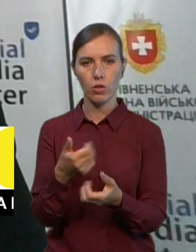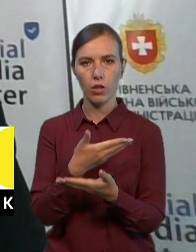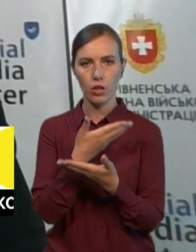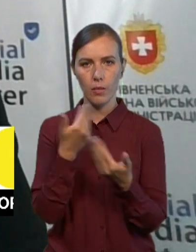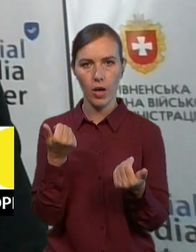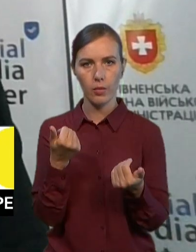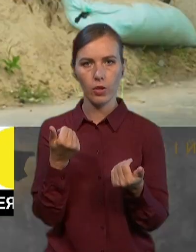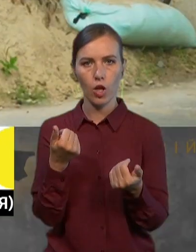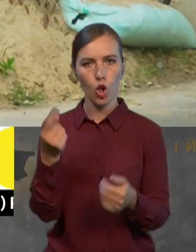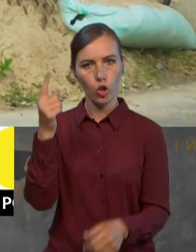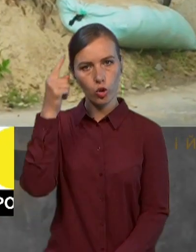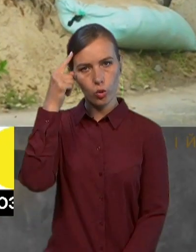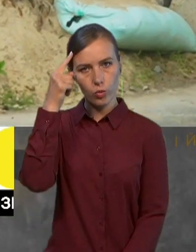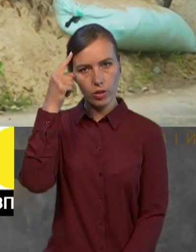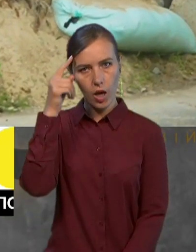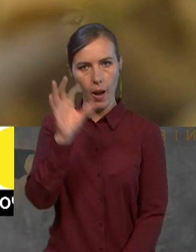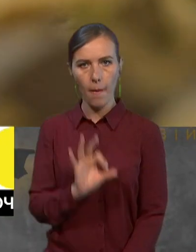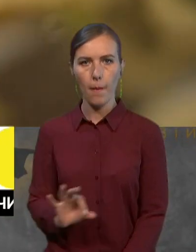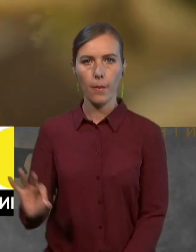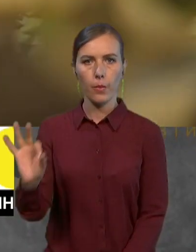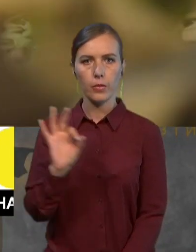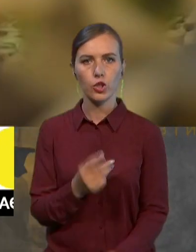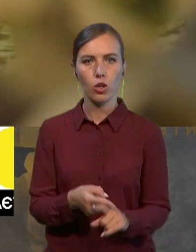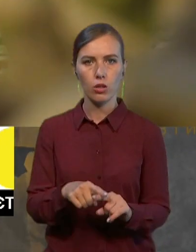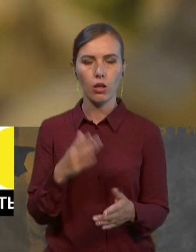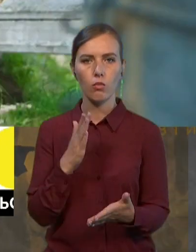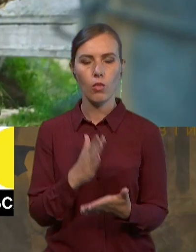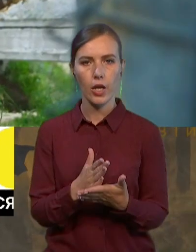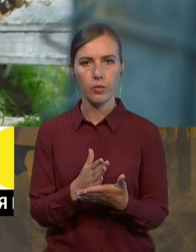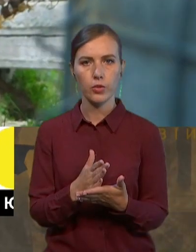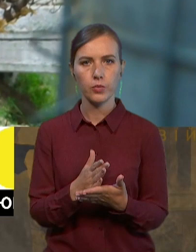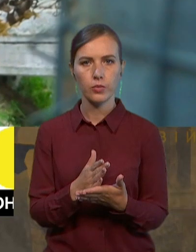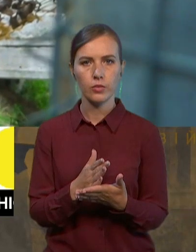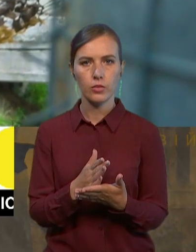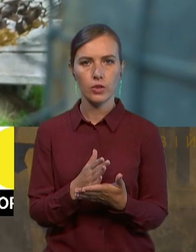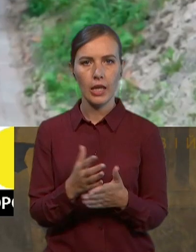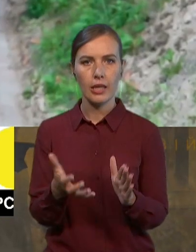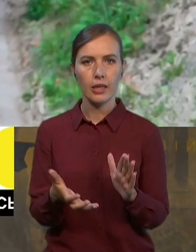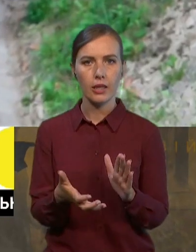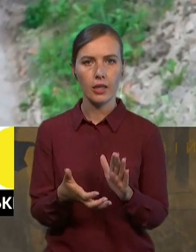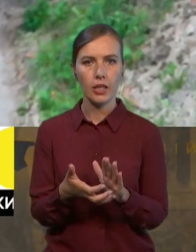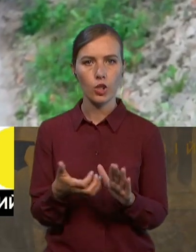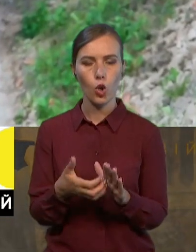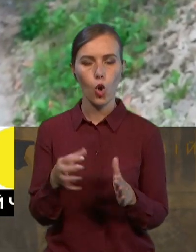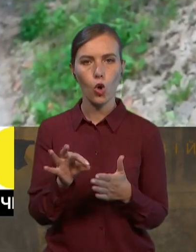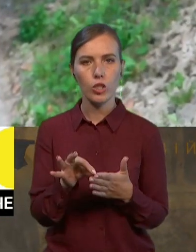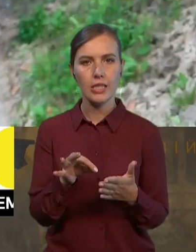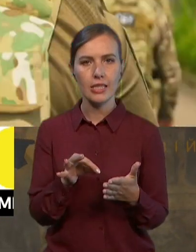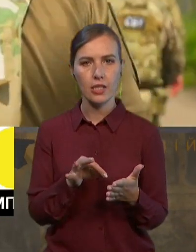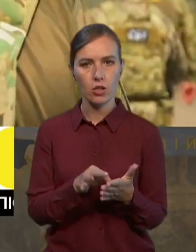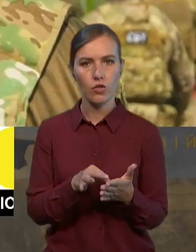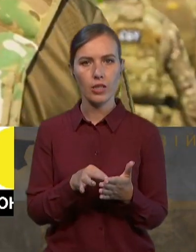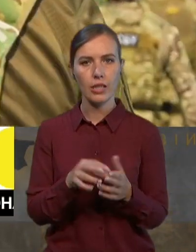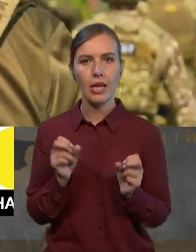думки про те, що маємо десь недооцінювати ризики. Ситуація